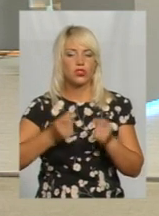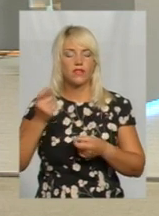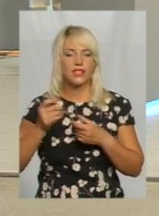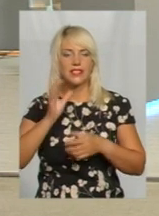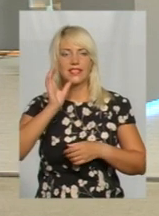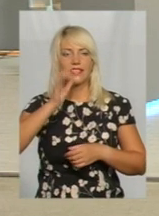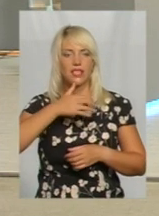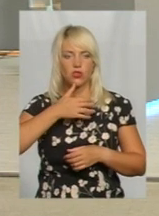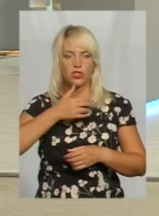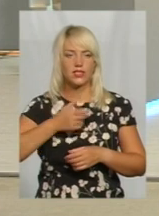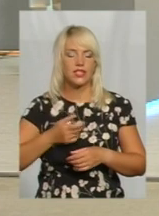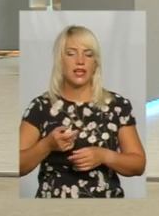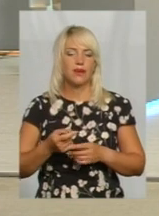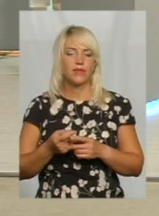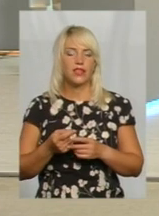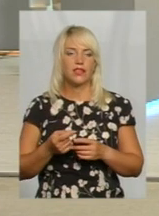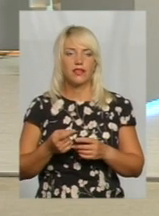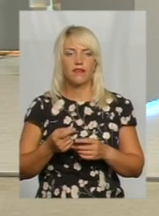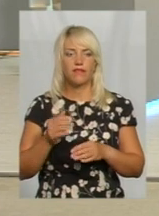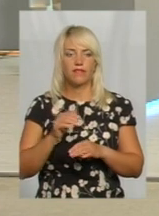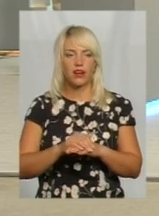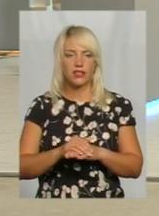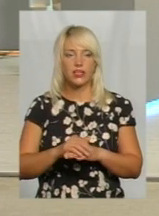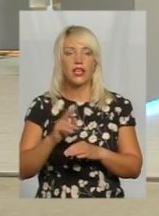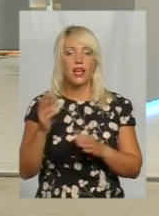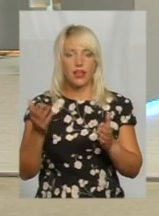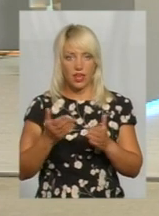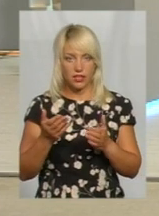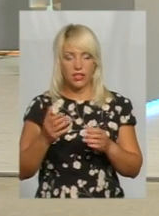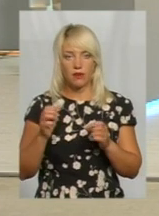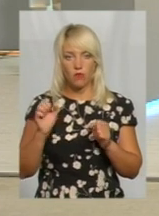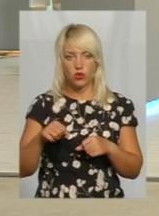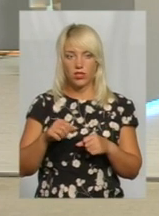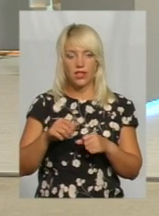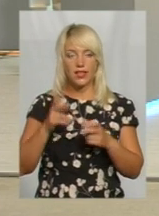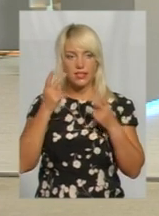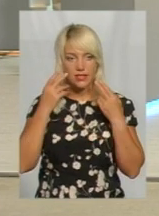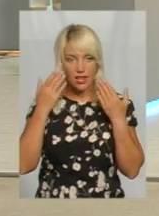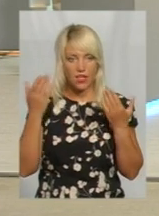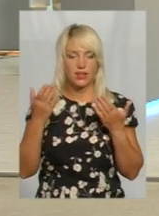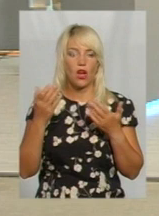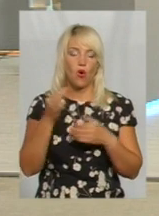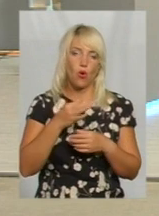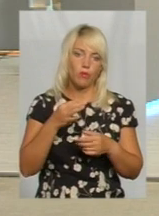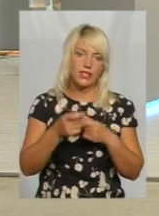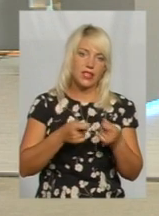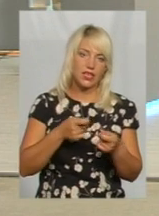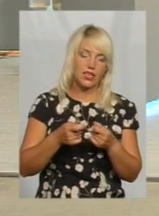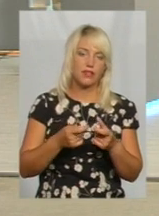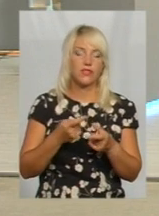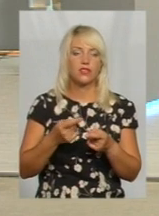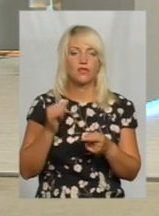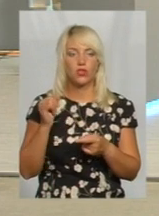серйозні застереження або дуже серйозні факти, про які може не знати обласне керівництво, там, чи загальнодержавне,